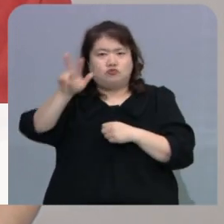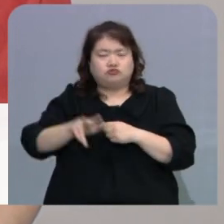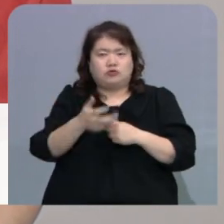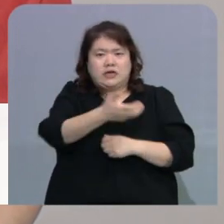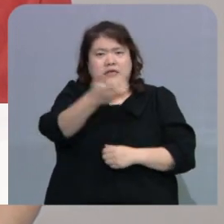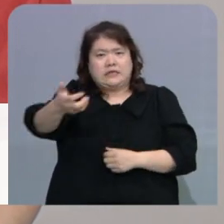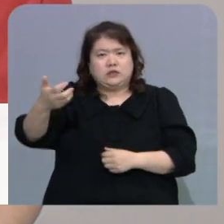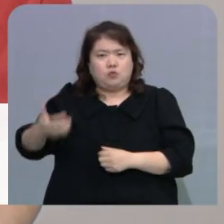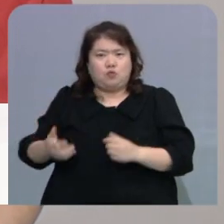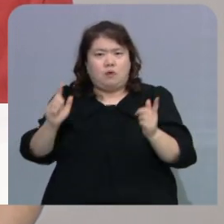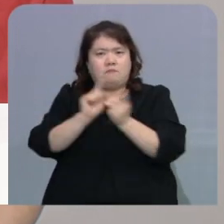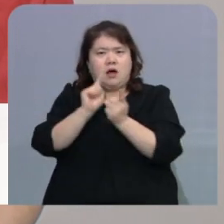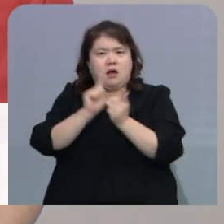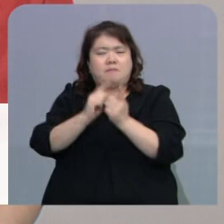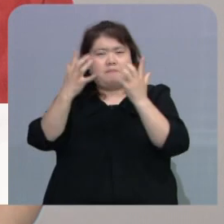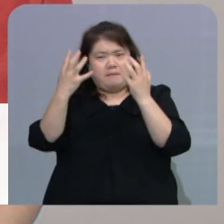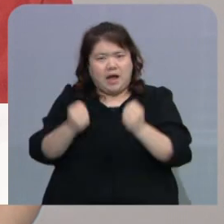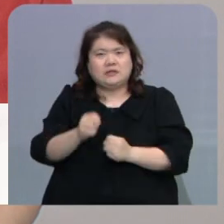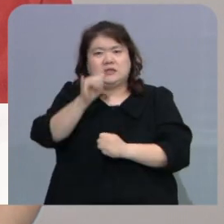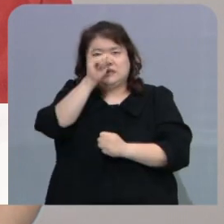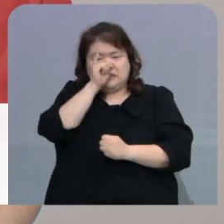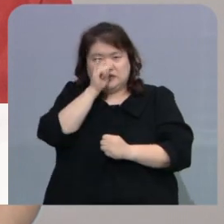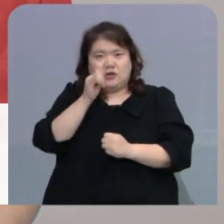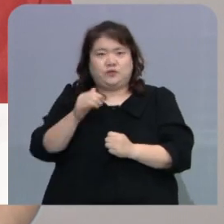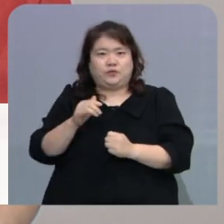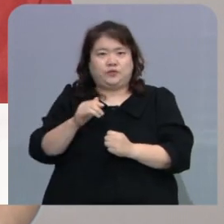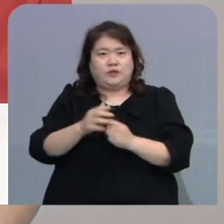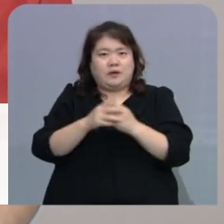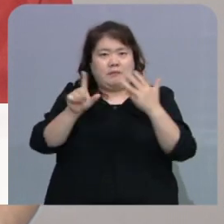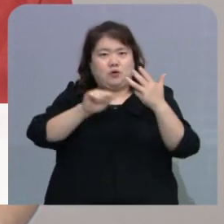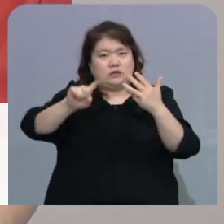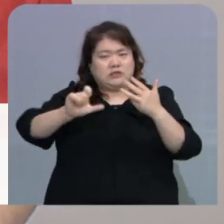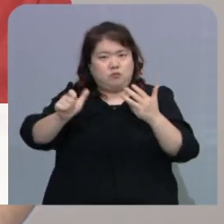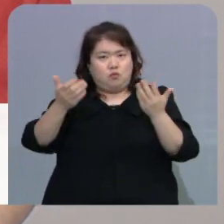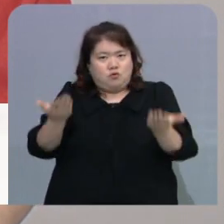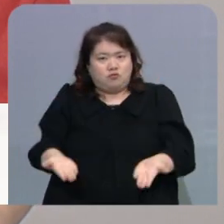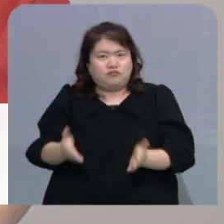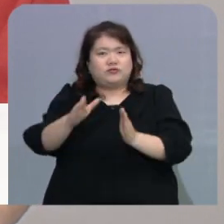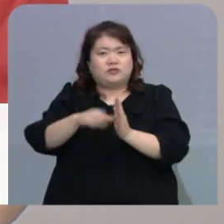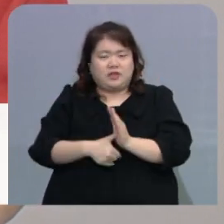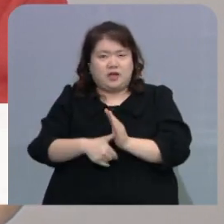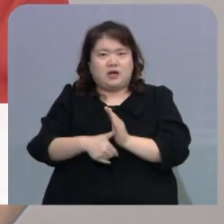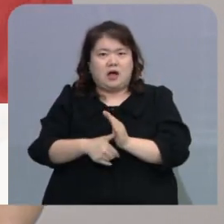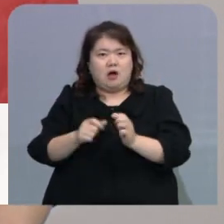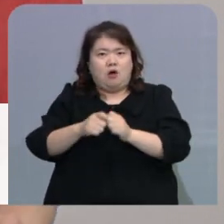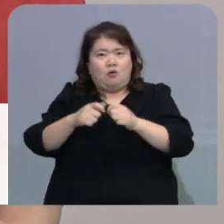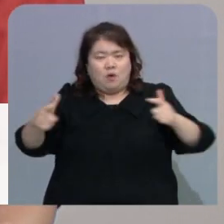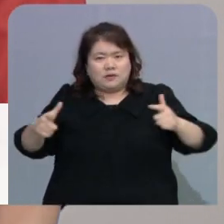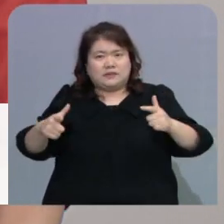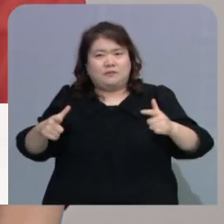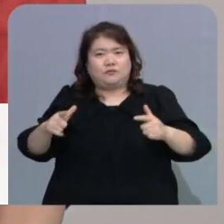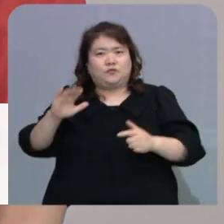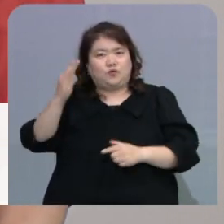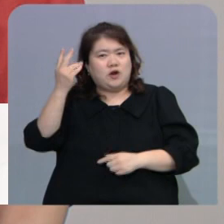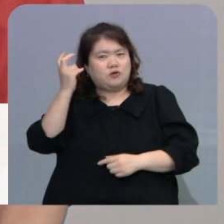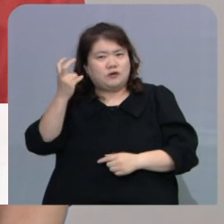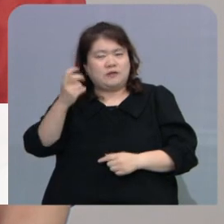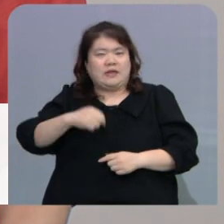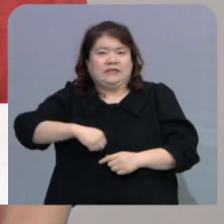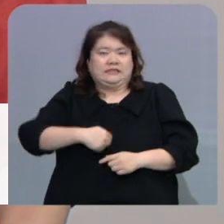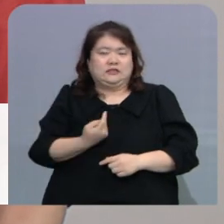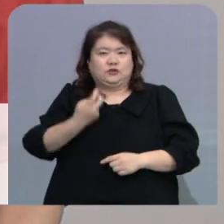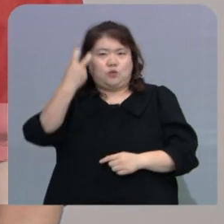이동과 또 만남이 잦았던 지난 광복절 연휴가 확산의 고비가 될 것으로 보고 자발적인 검사를